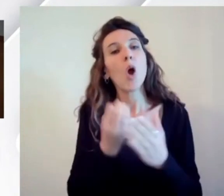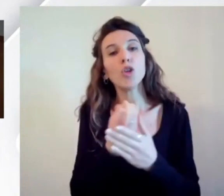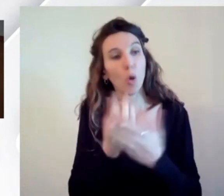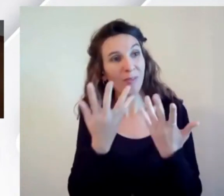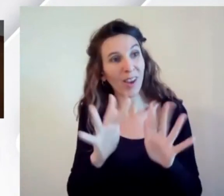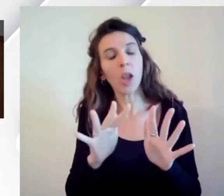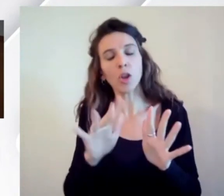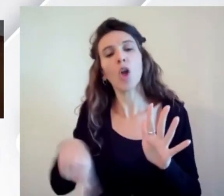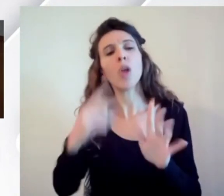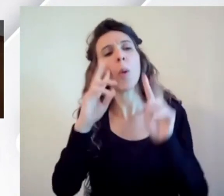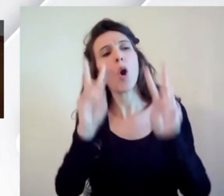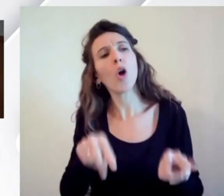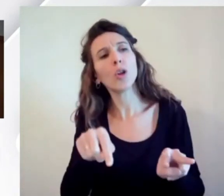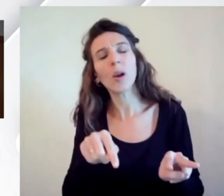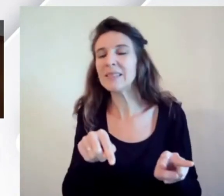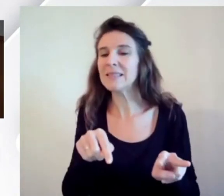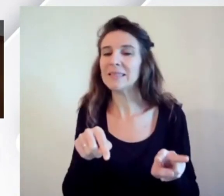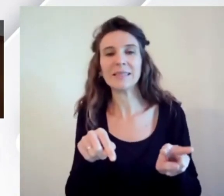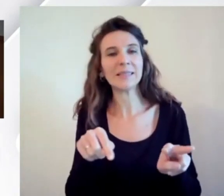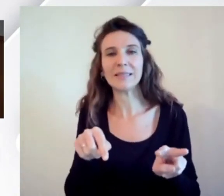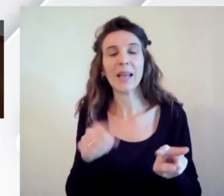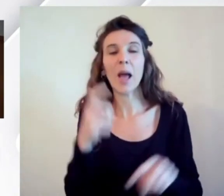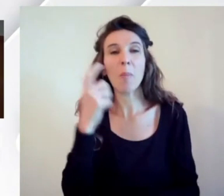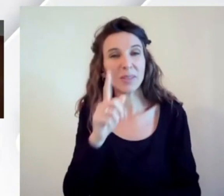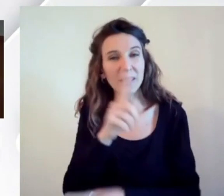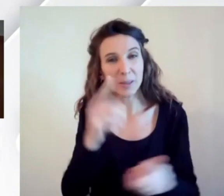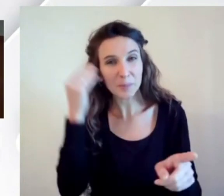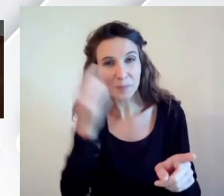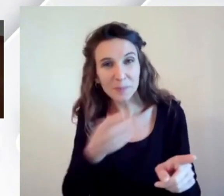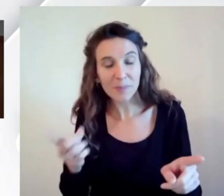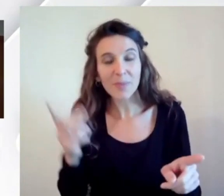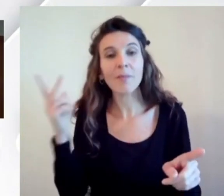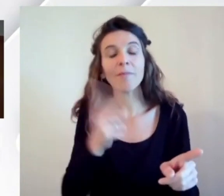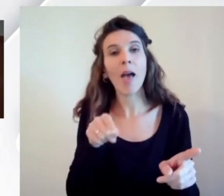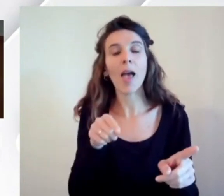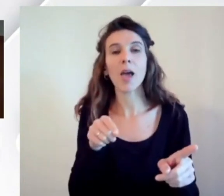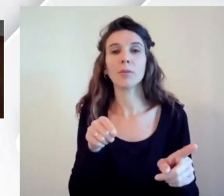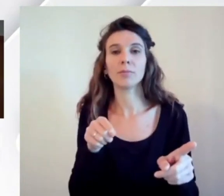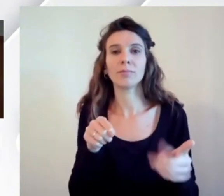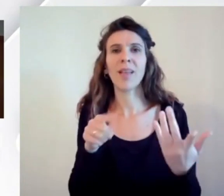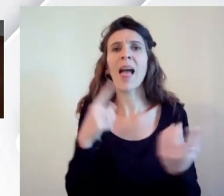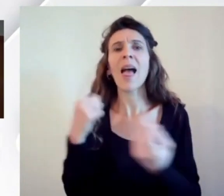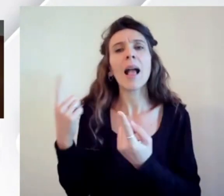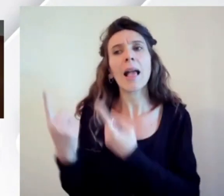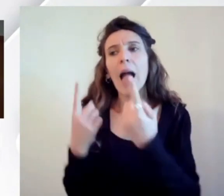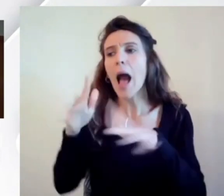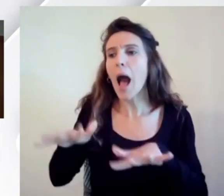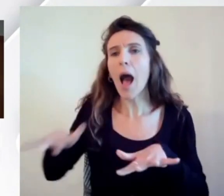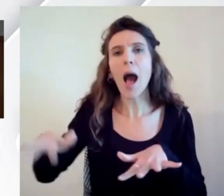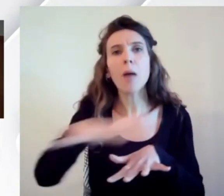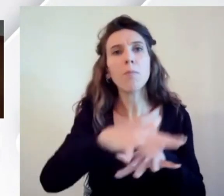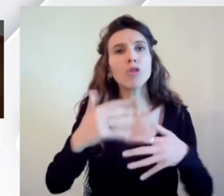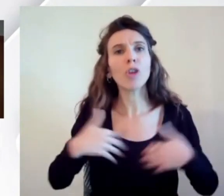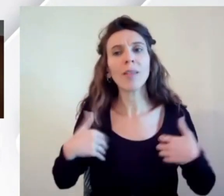questo è il disastro che se voi ci pensate non esiste in nessun campo scientifico. Se